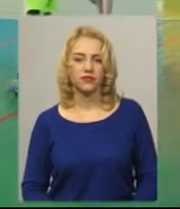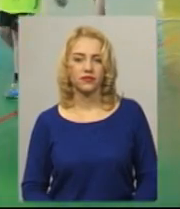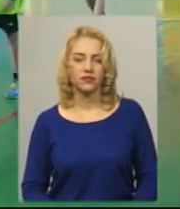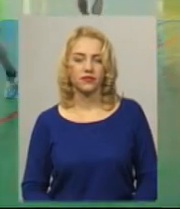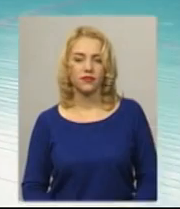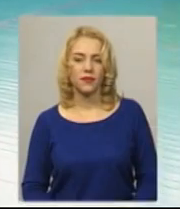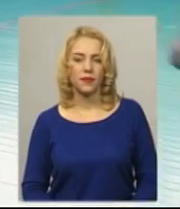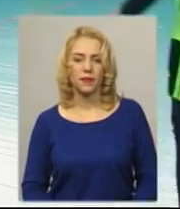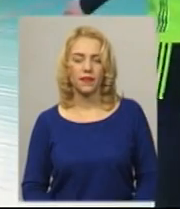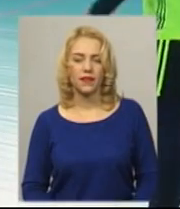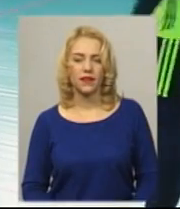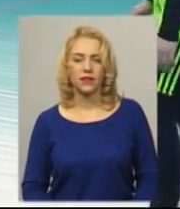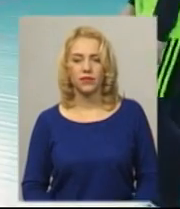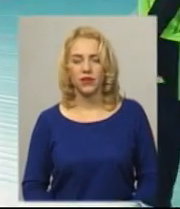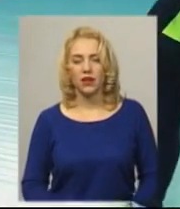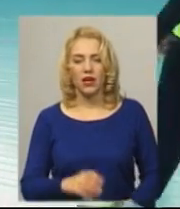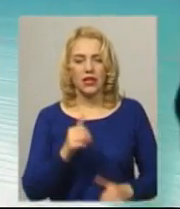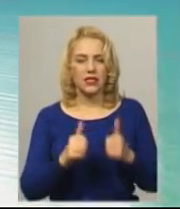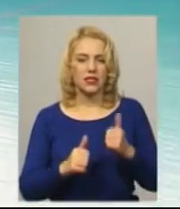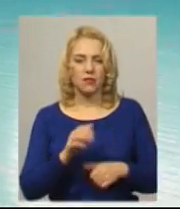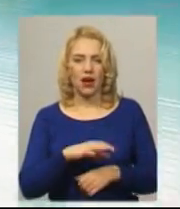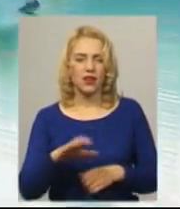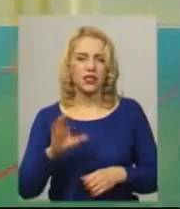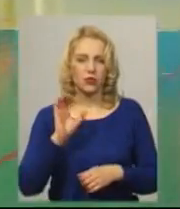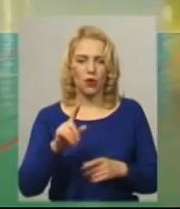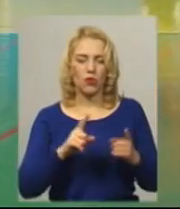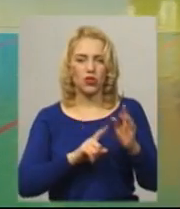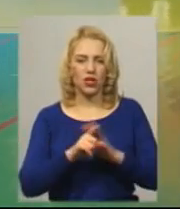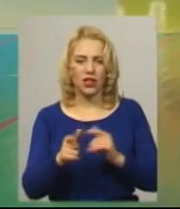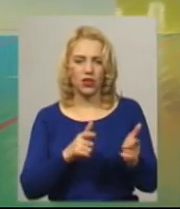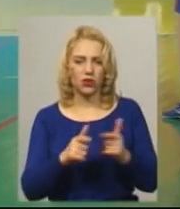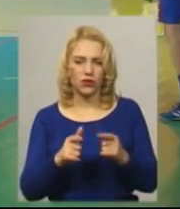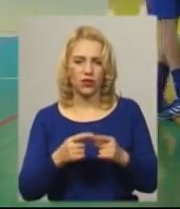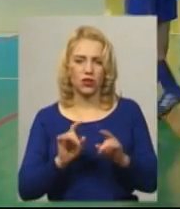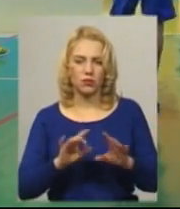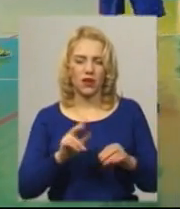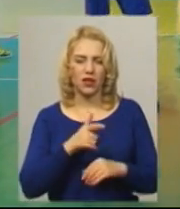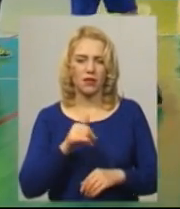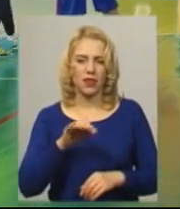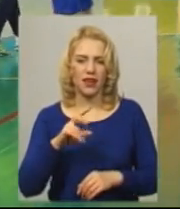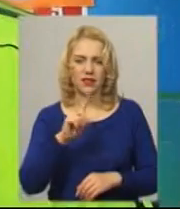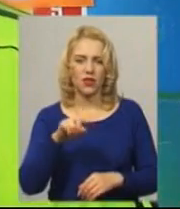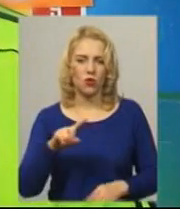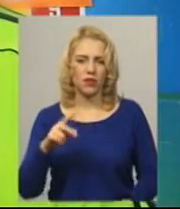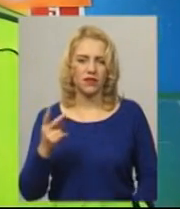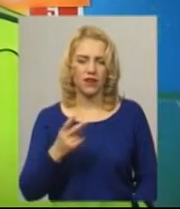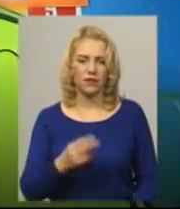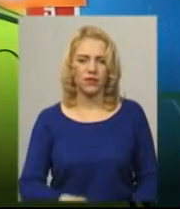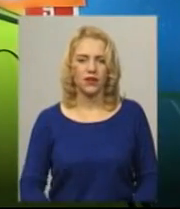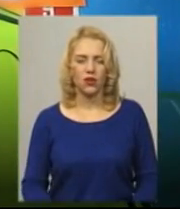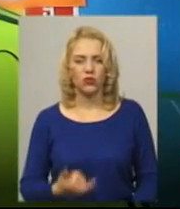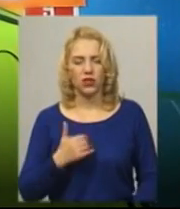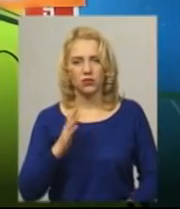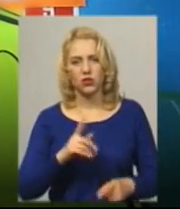До всеукраїнських змагання з гандболу обідготовку вже розпочали. Ділися капітан команди гімнація номер два Назара Гангола. У нас до скорого